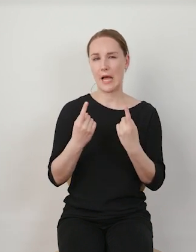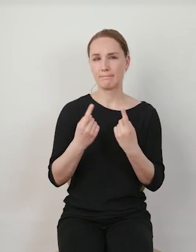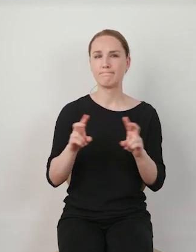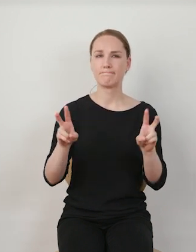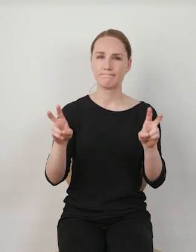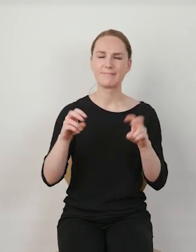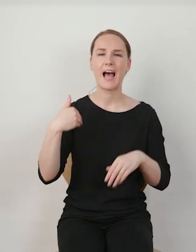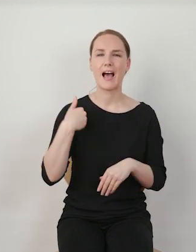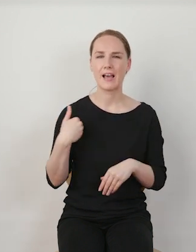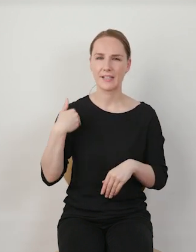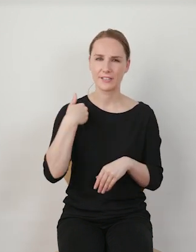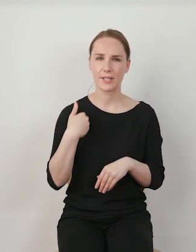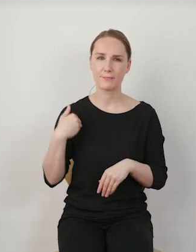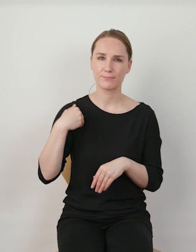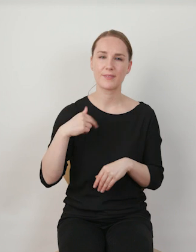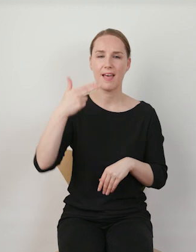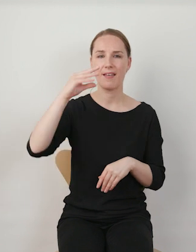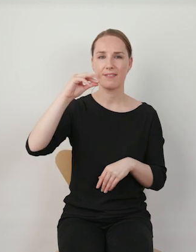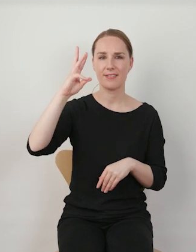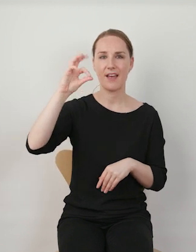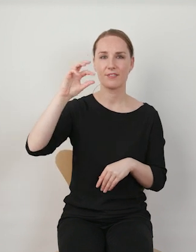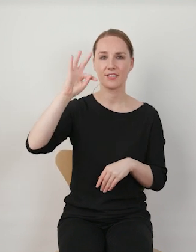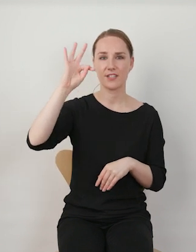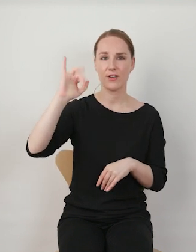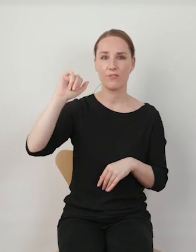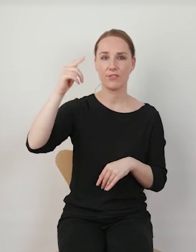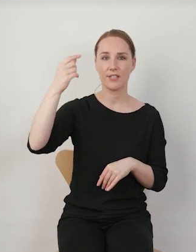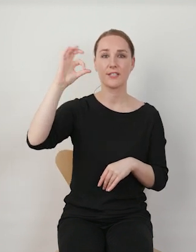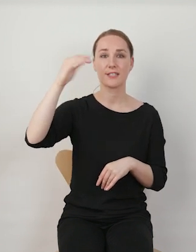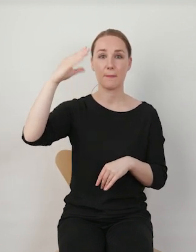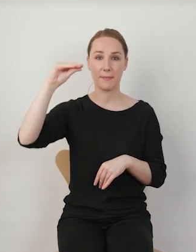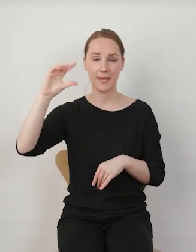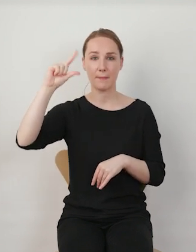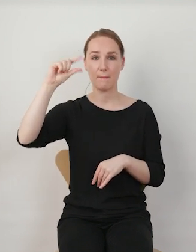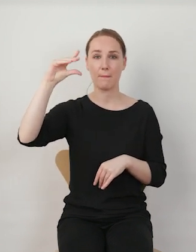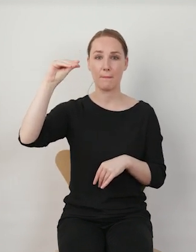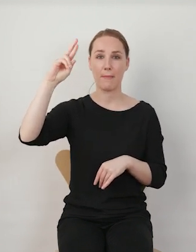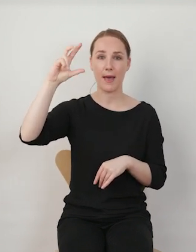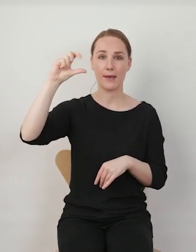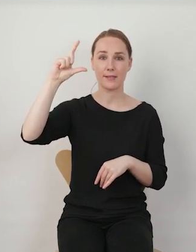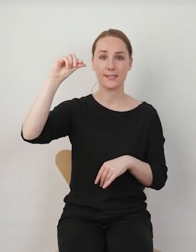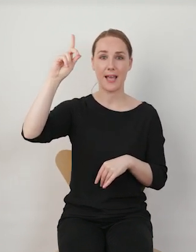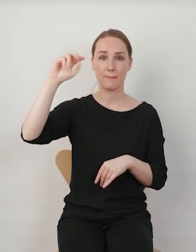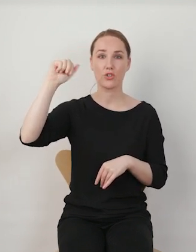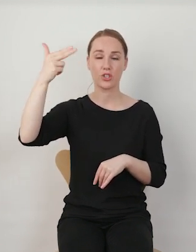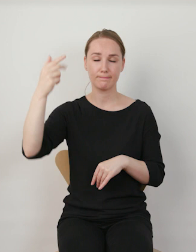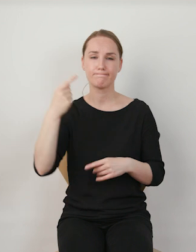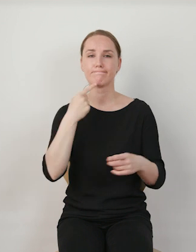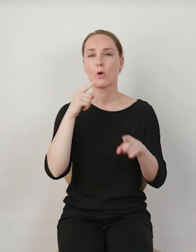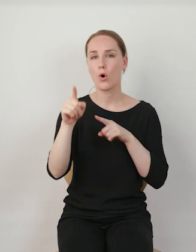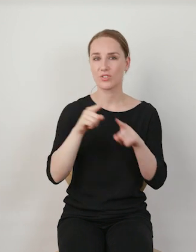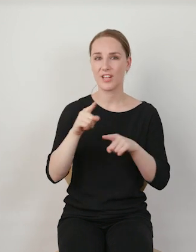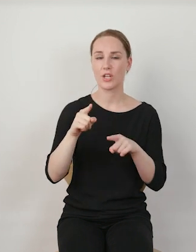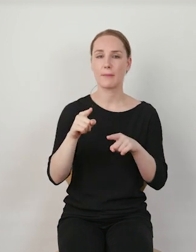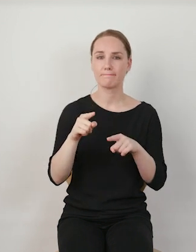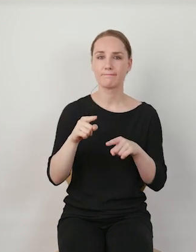pomocy angielskiego określenia news finds me perception, czyli takiej percepcji, w której dzięki temu, że